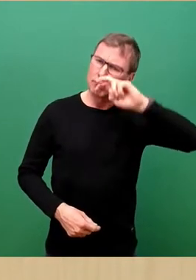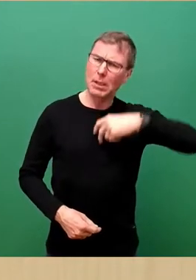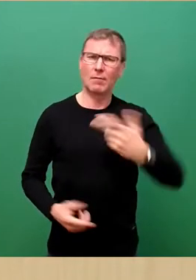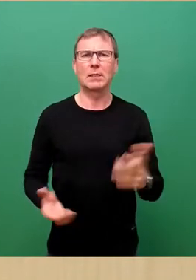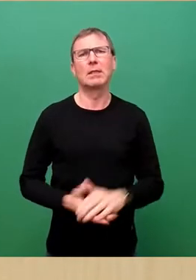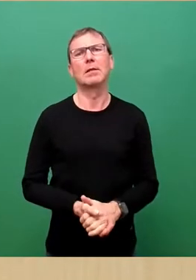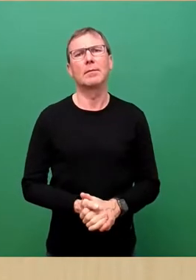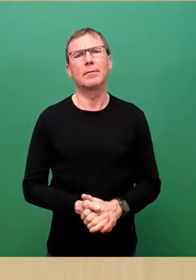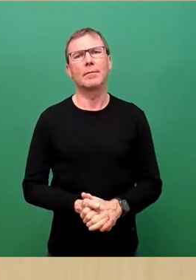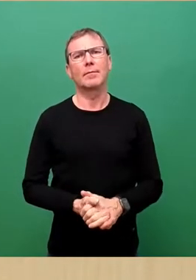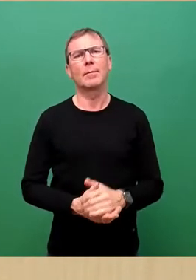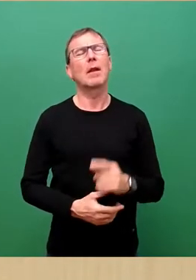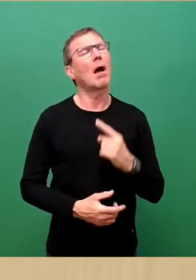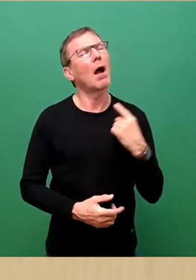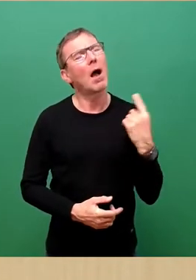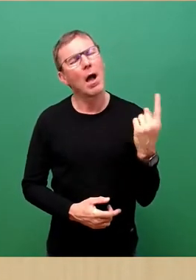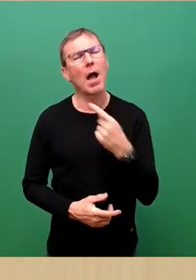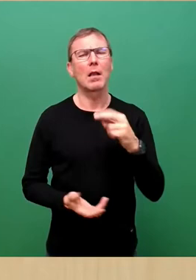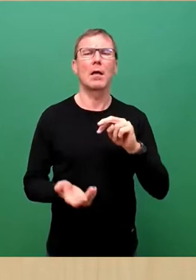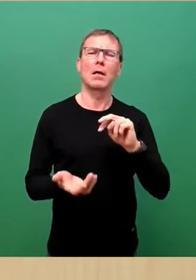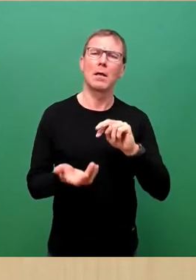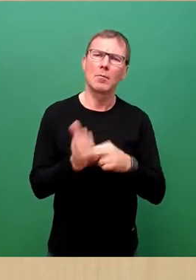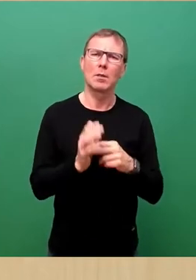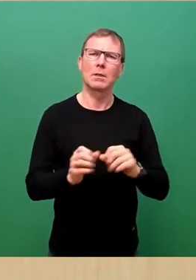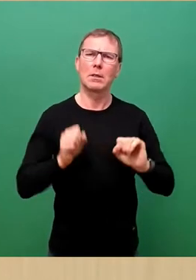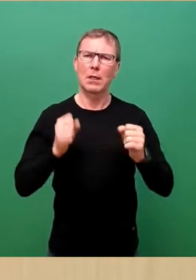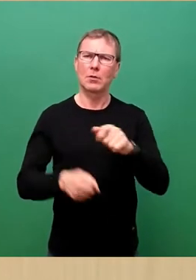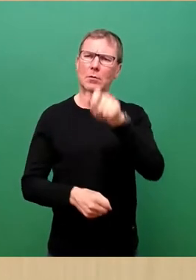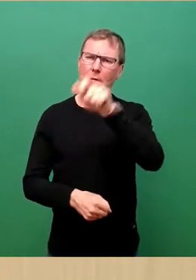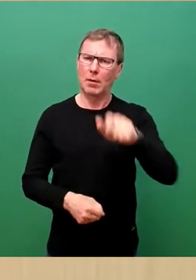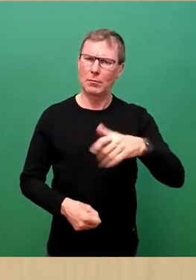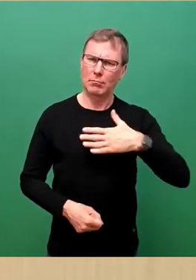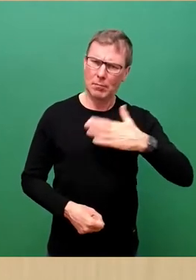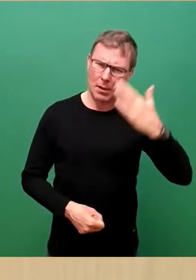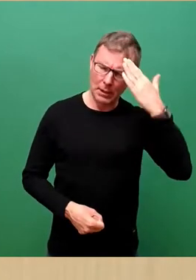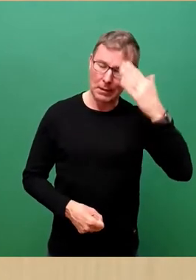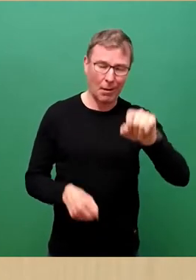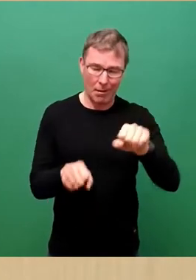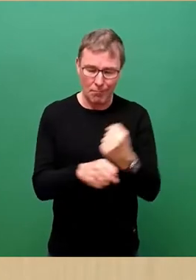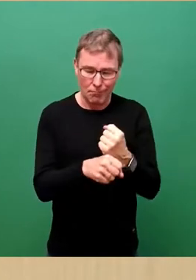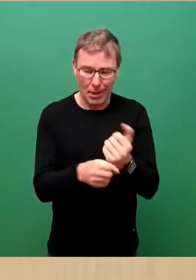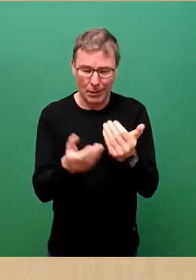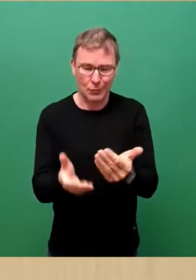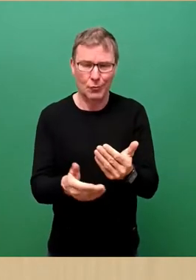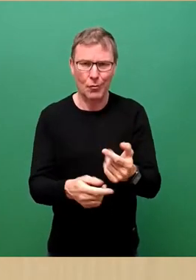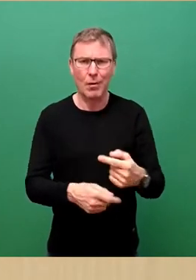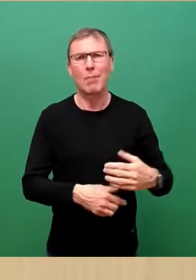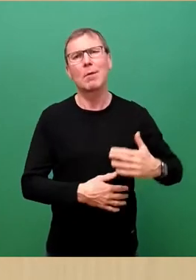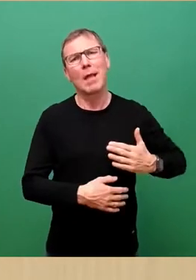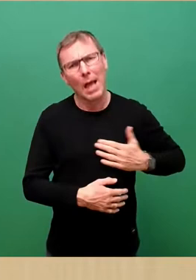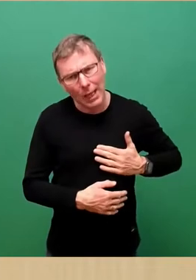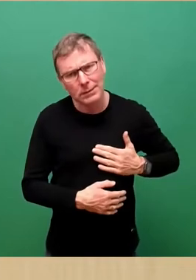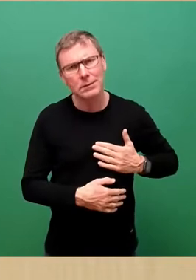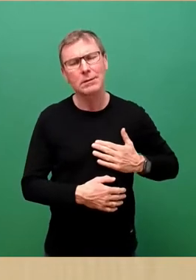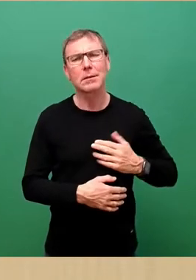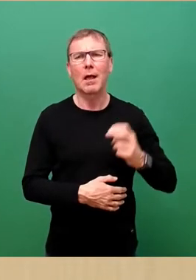Alle politisch engagierten Personen, die ich kenne, tun dies mit Herz, und